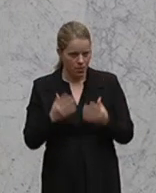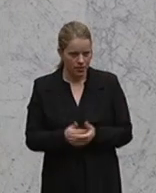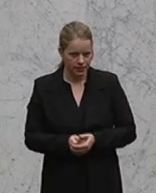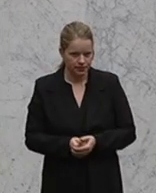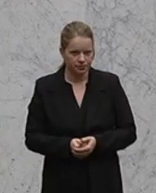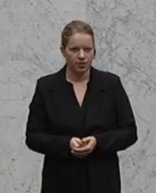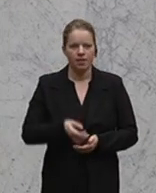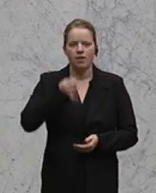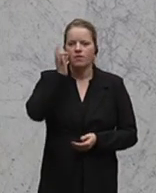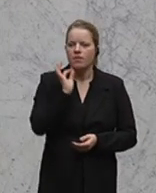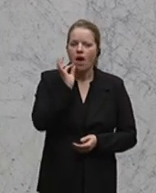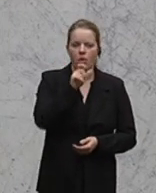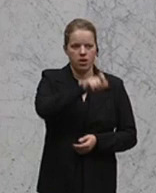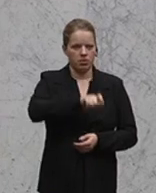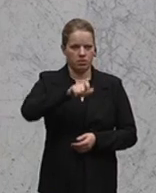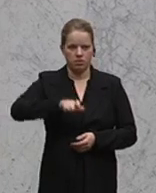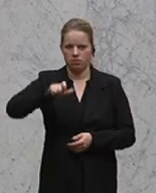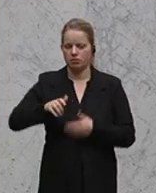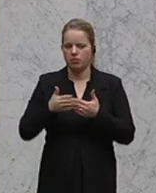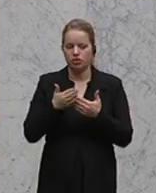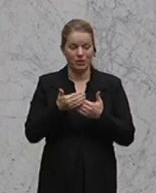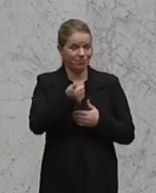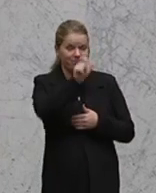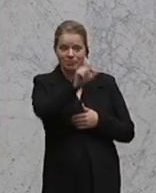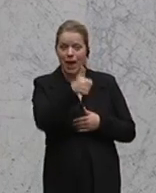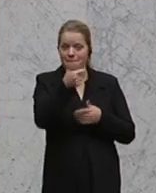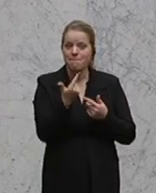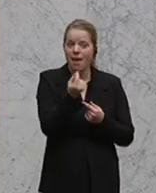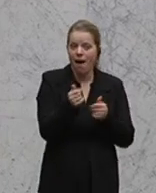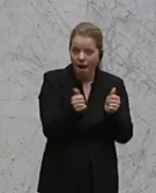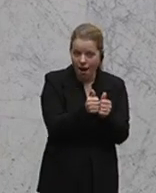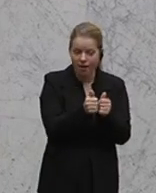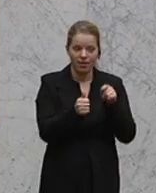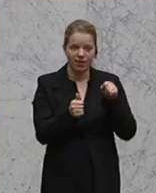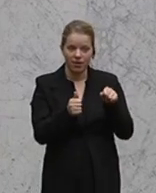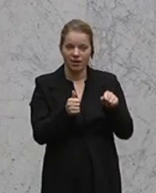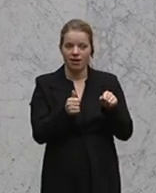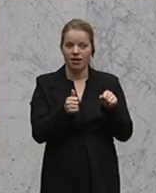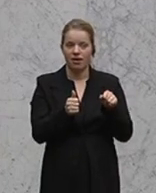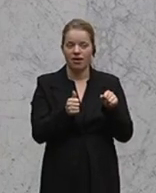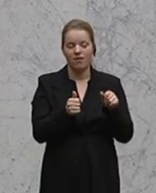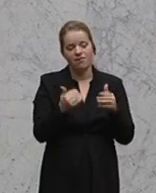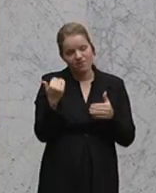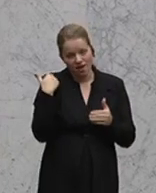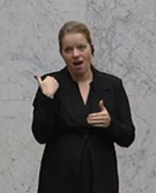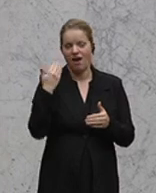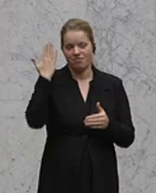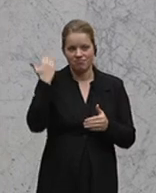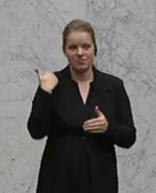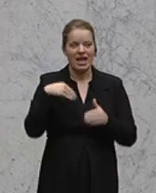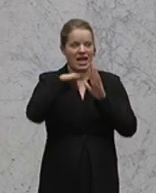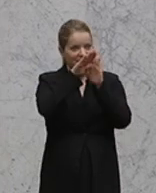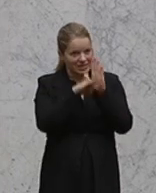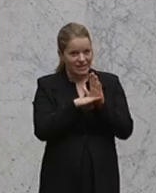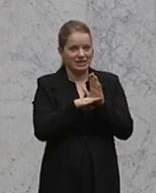Frauen wie dasjenige Pärchen, das eigentlich dieses Gesetz zu Fall gebracht hat und wo ich sie auch oben auf der